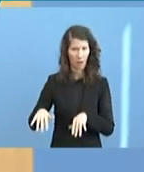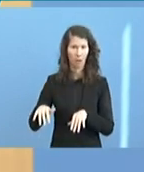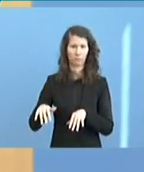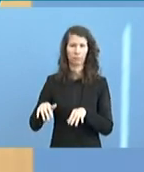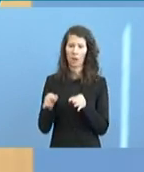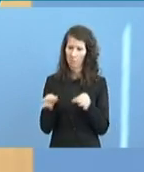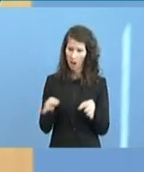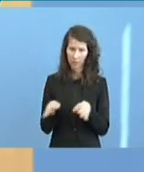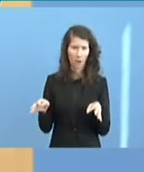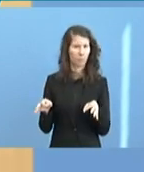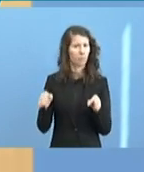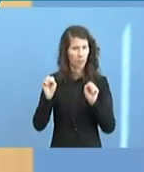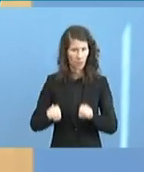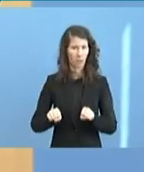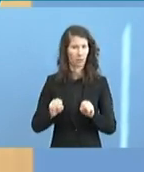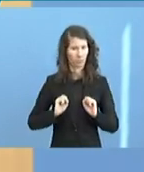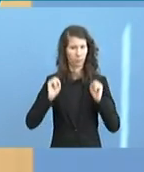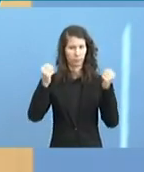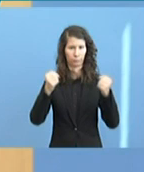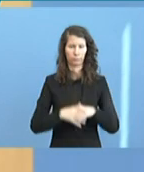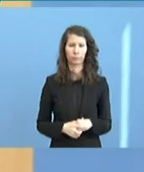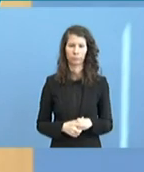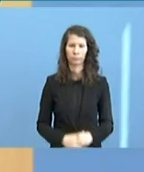gegebenenfalls gegenhalten zu können.